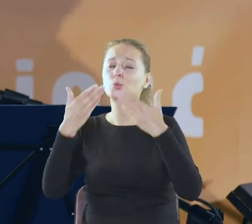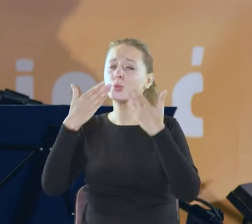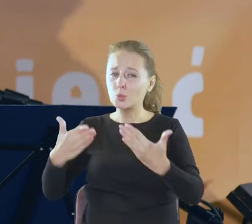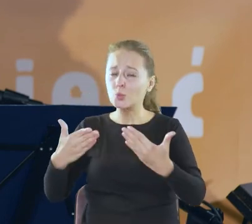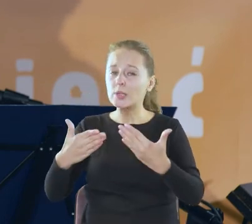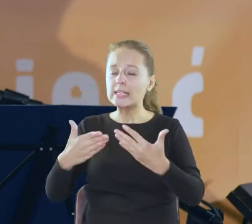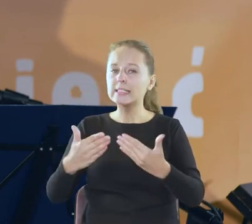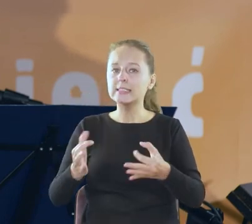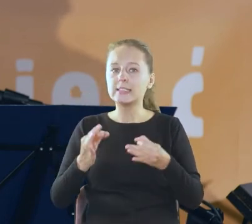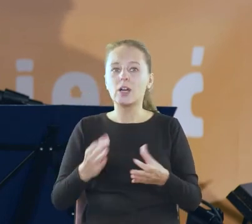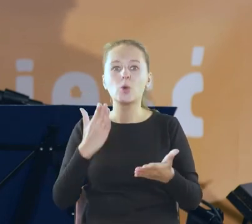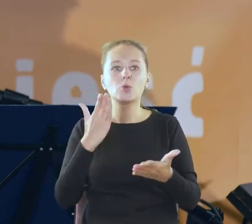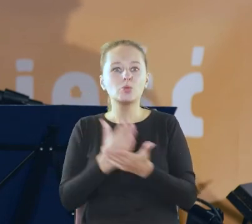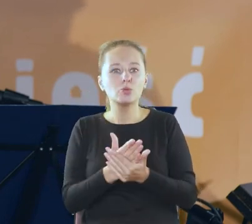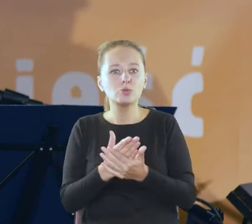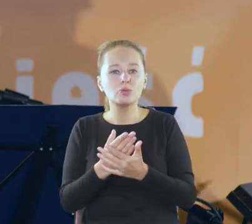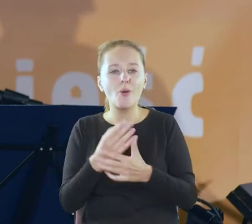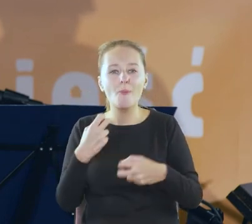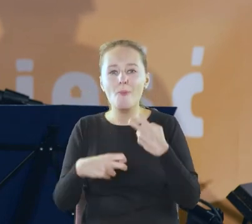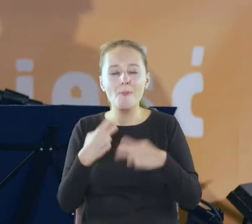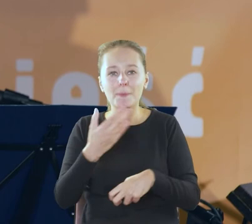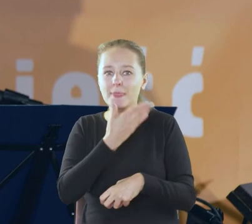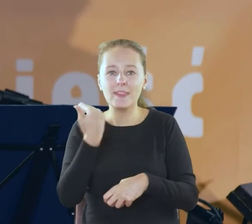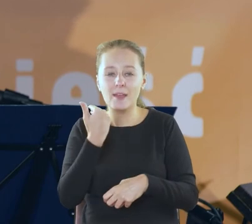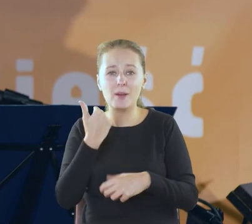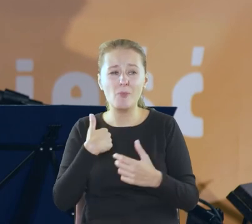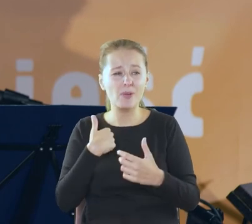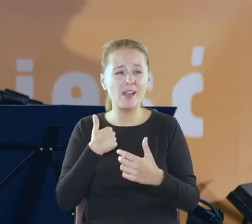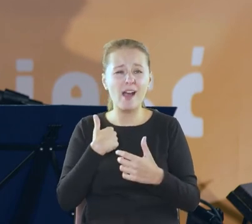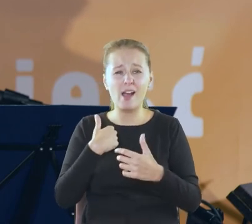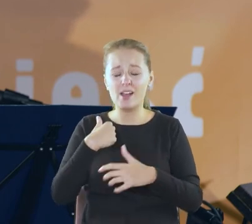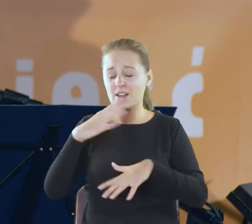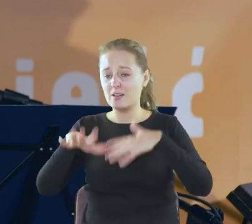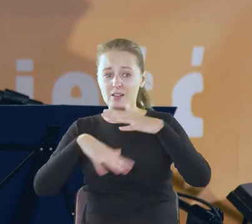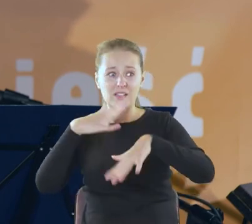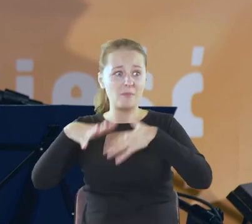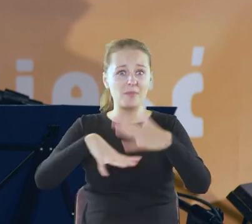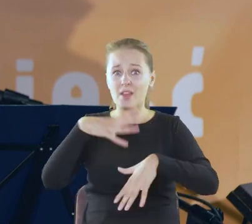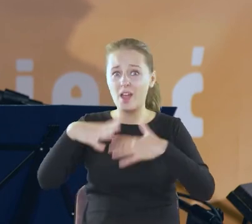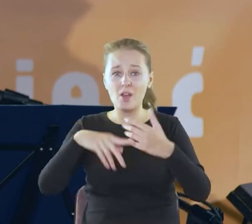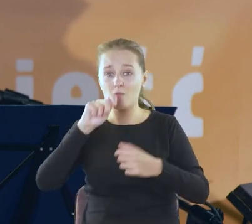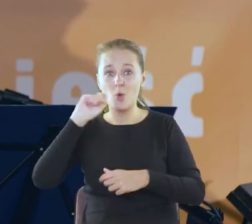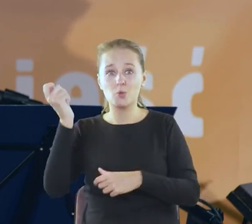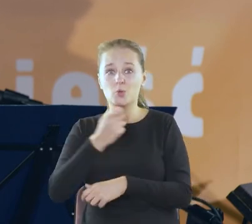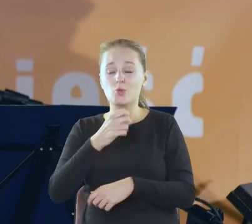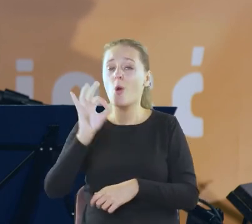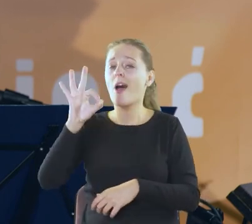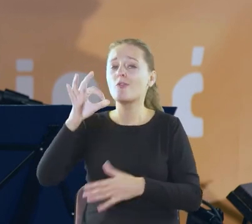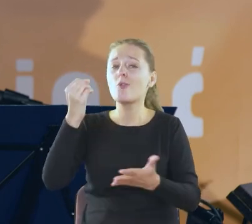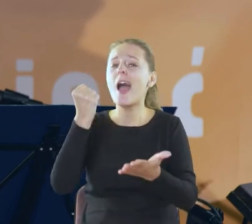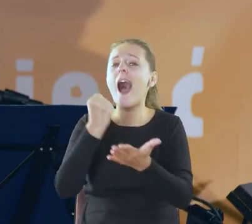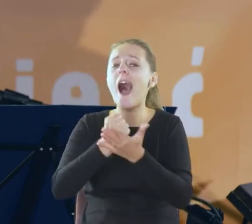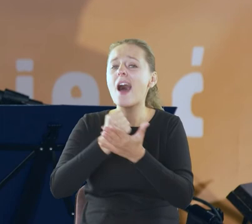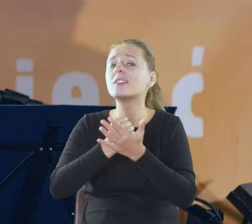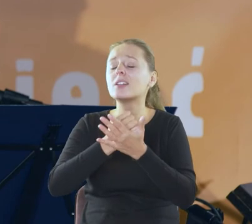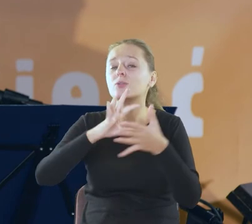od troski w zamieszaniu podróżnym zgubiłam adres twój i już nie wiedziałam co robić aby nić